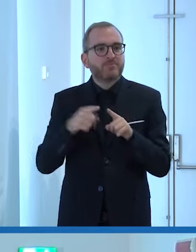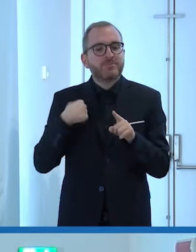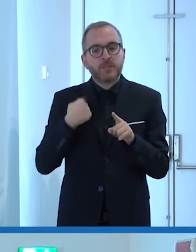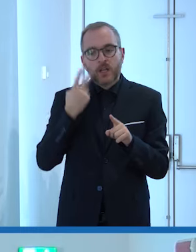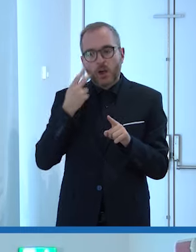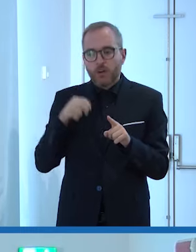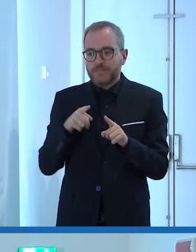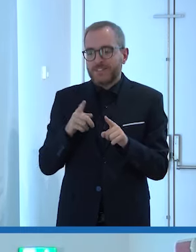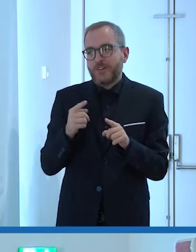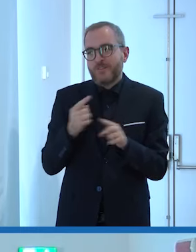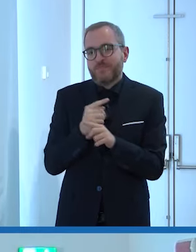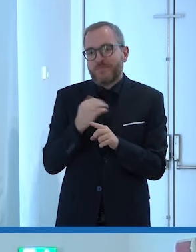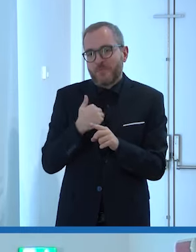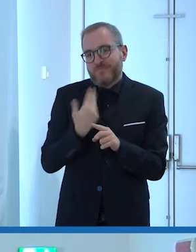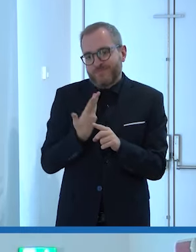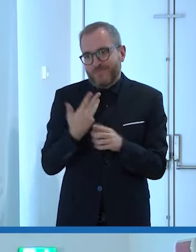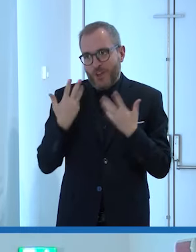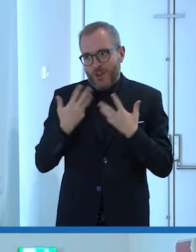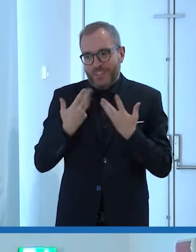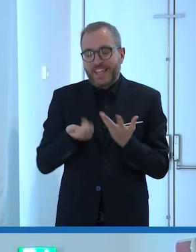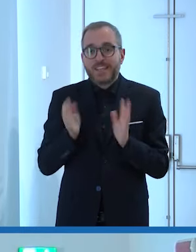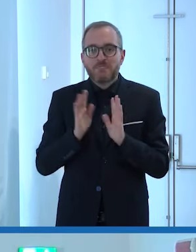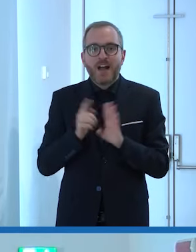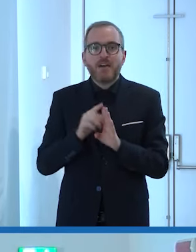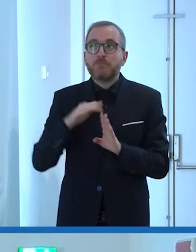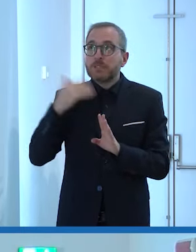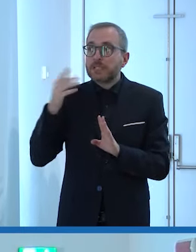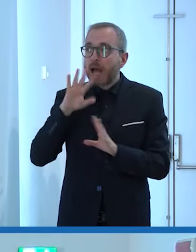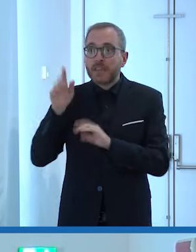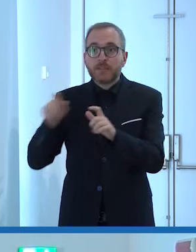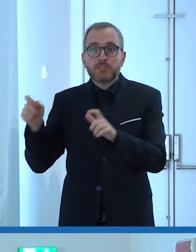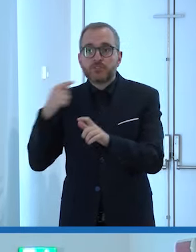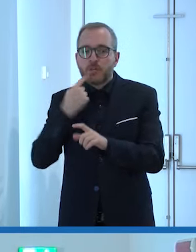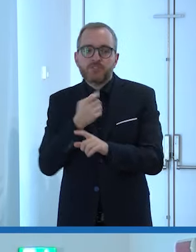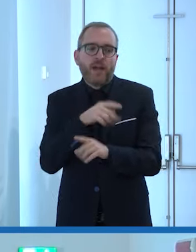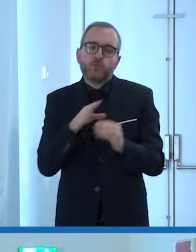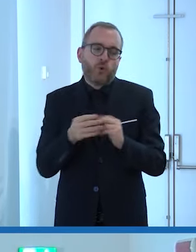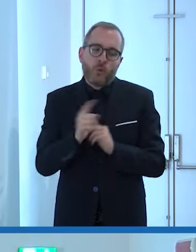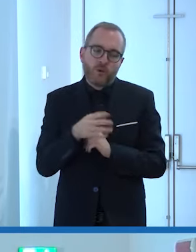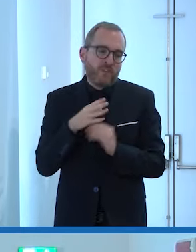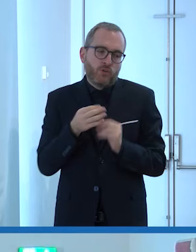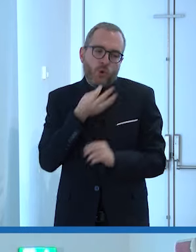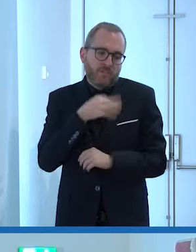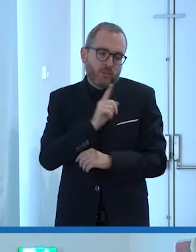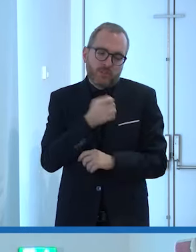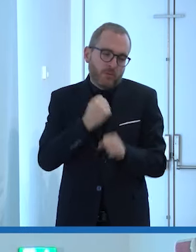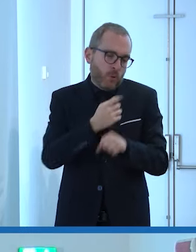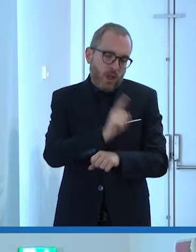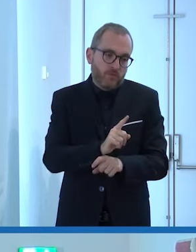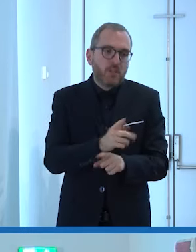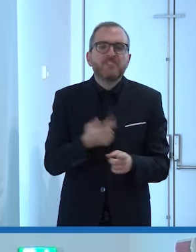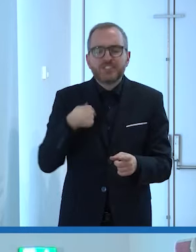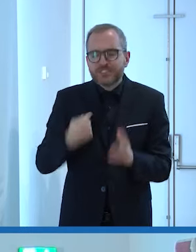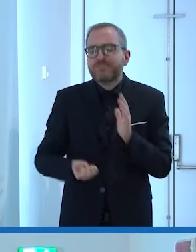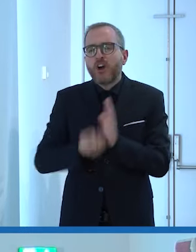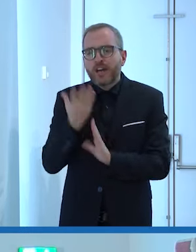contrariamente da quello che mi dicevano le persone che tu non lo puoi fare tu non puoi lavorare mi sono creato un